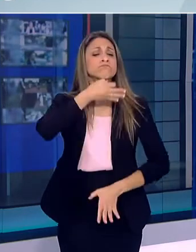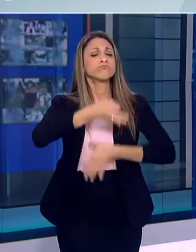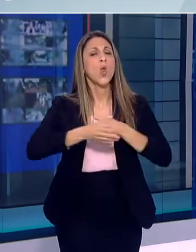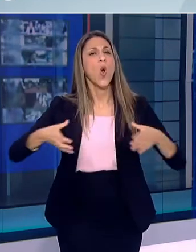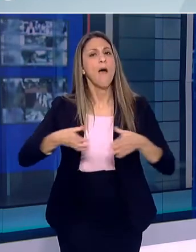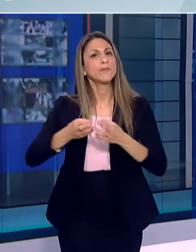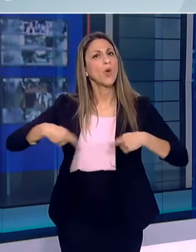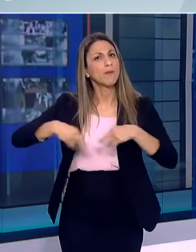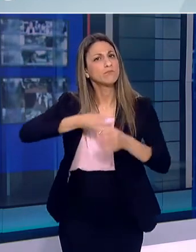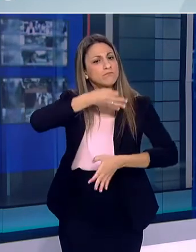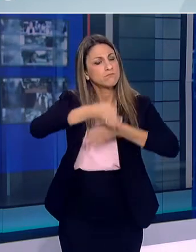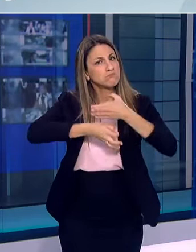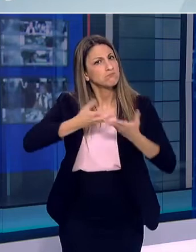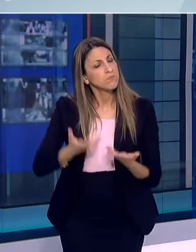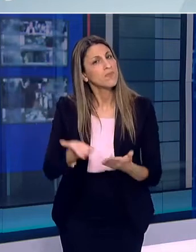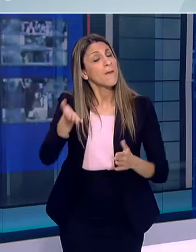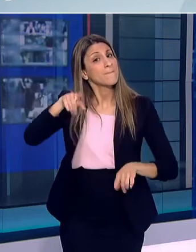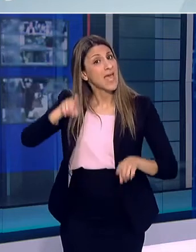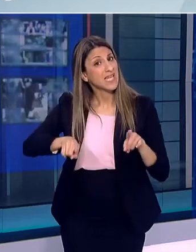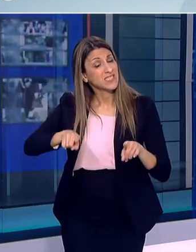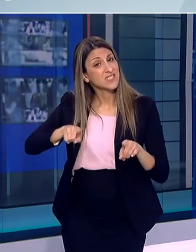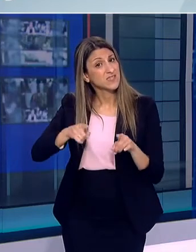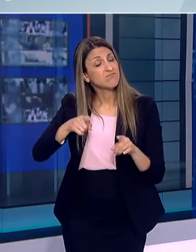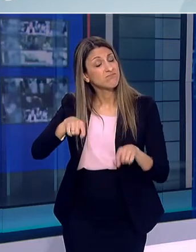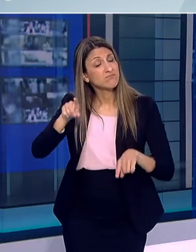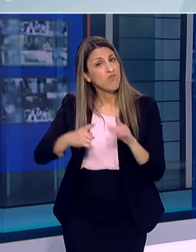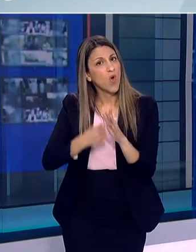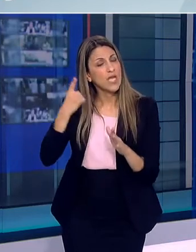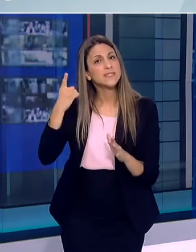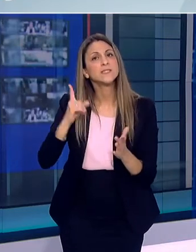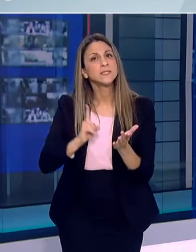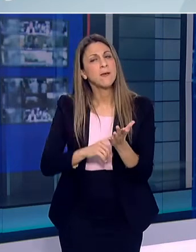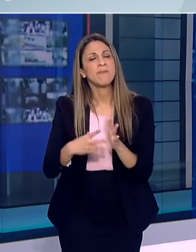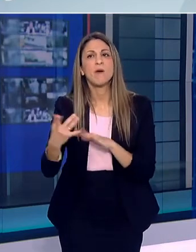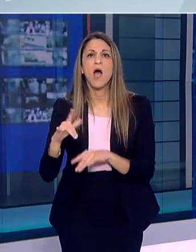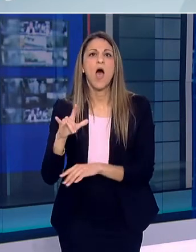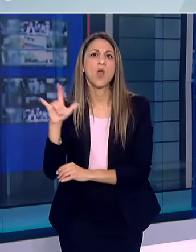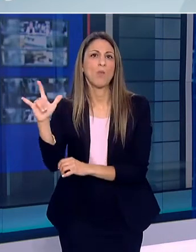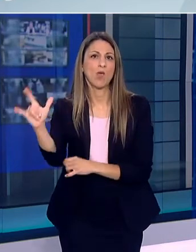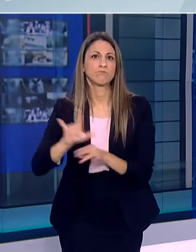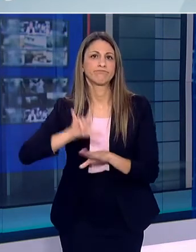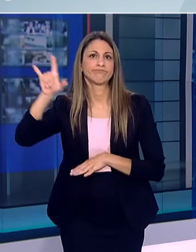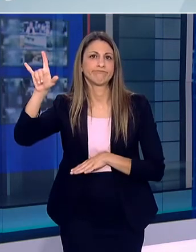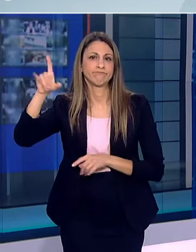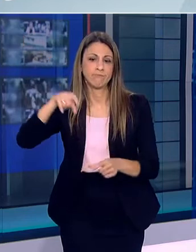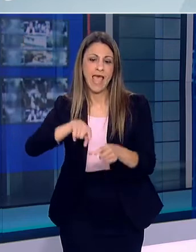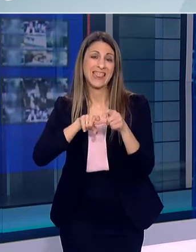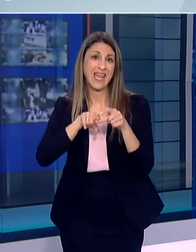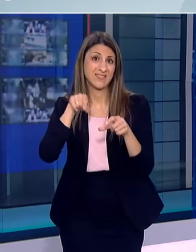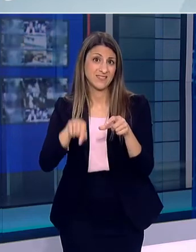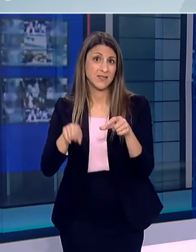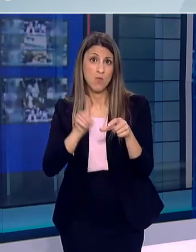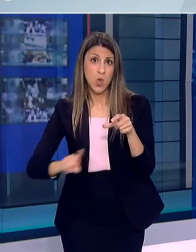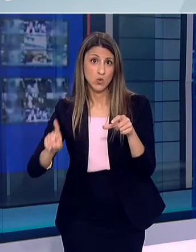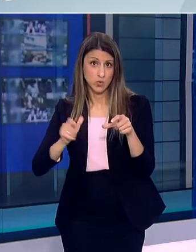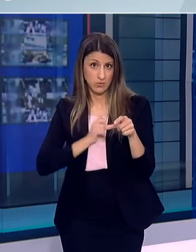Επιστημονική Επιτροπή κάποιες πιο σοβαρές περιπτώσεις όπως αυτές της αεροπορικής μεταφοράς τίθενται σε ευρωπαϊκό επίπεδο με